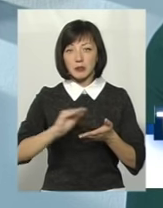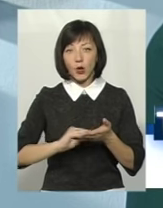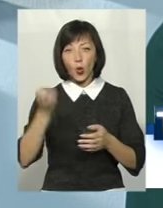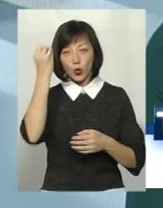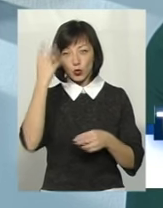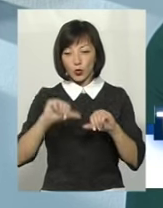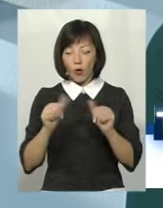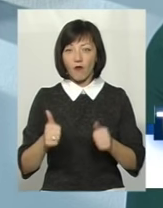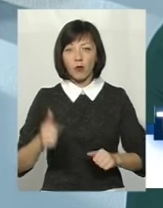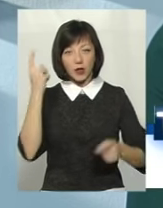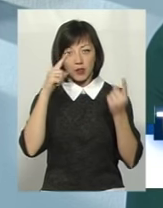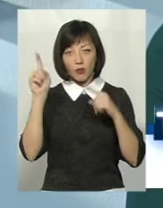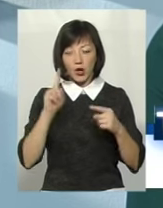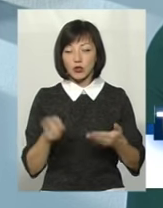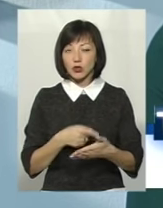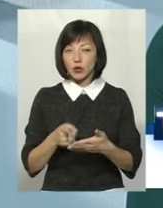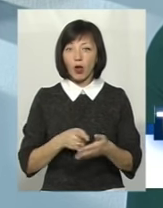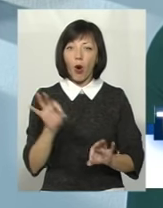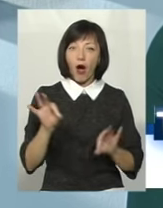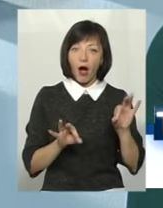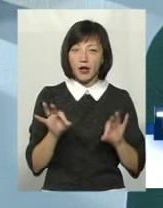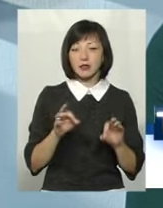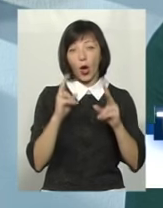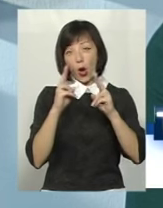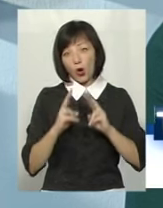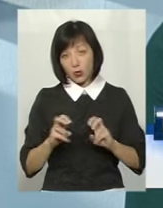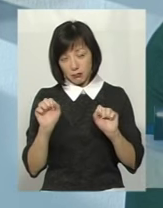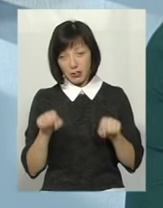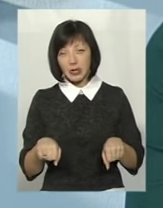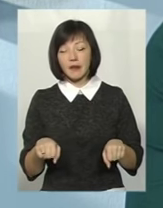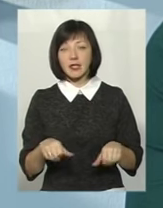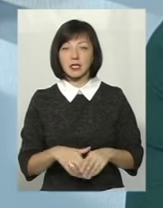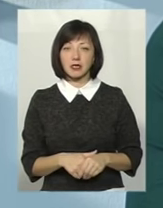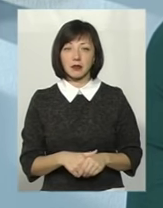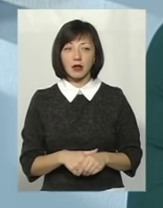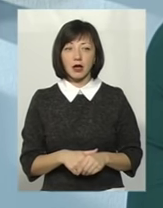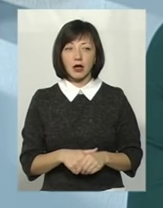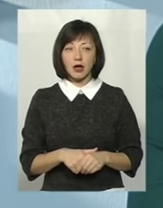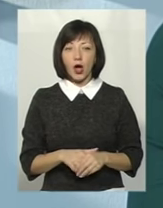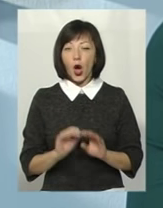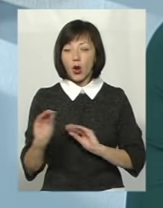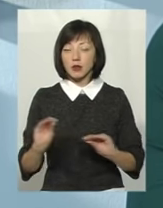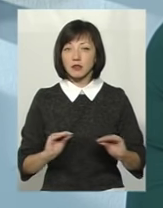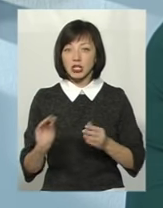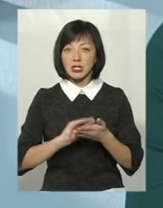культуру оформлення твору і зошиту, охайність, розбірливість, розміщення записів в цьому зошиті.